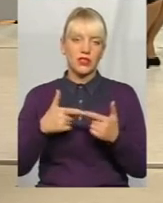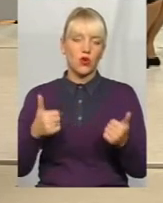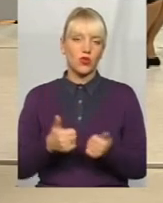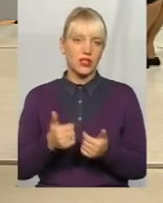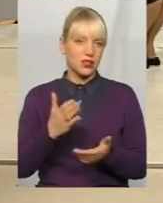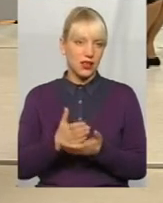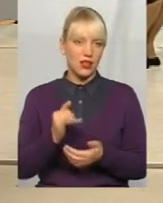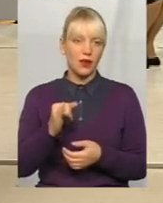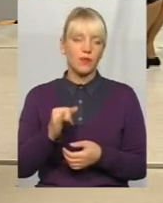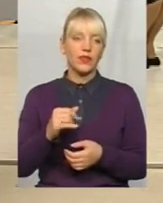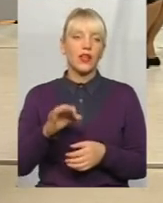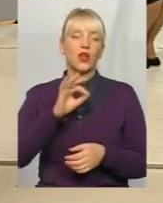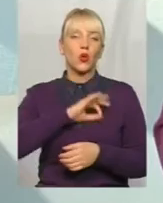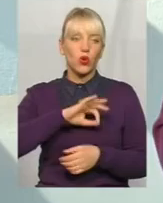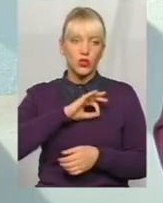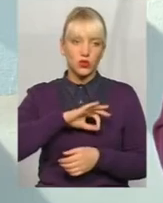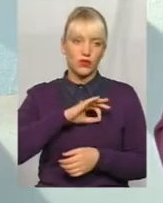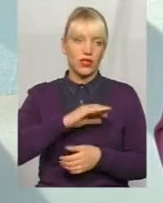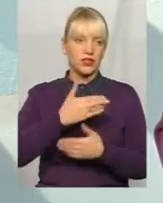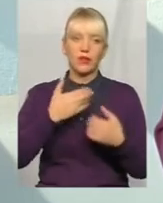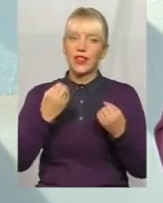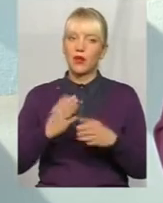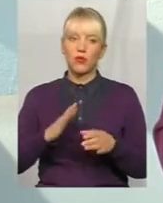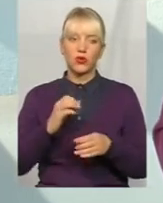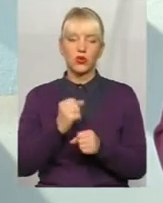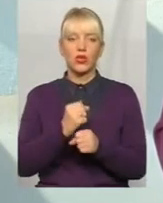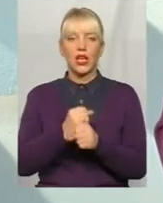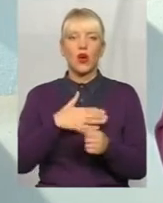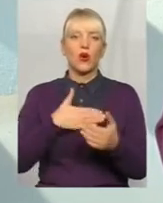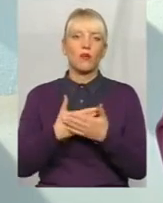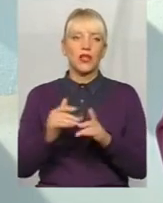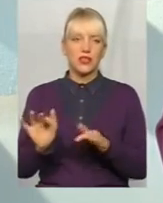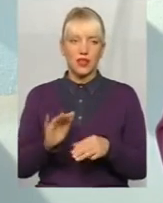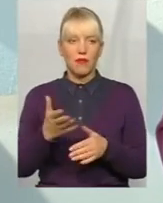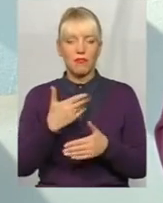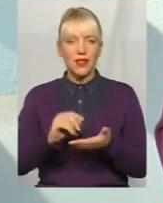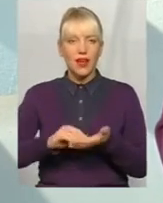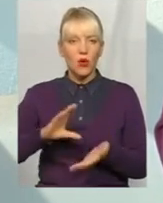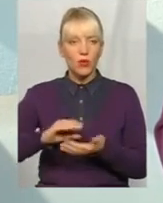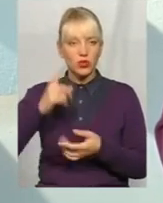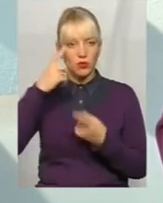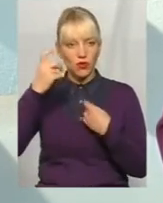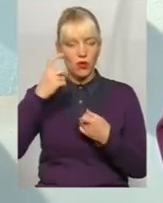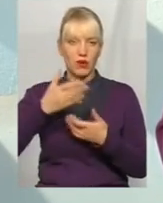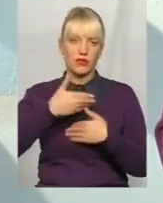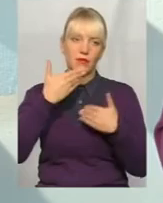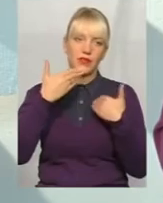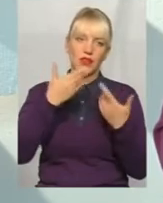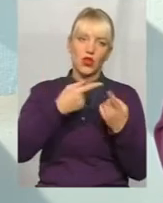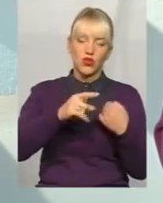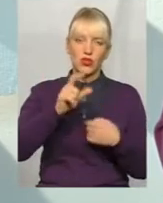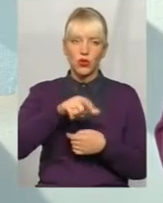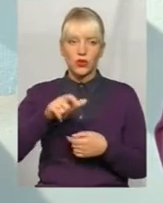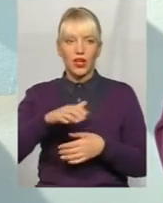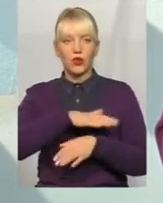От, і користуватися. Ми ж не просто працюємо громадськими діячами, ми накопичуємо ці інформації, ми звертаємося до інших людей, до